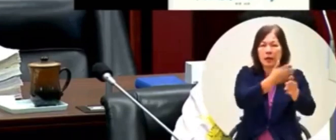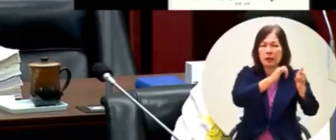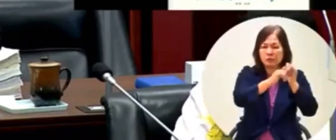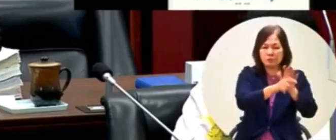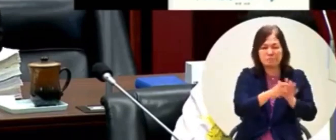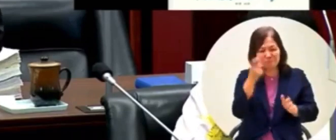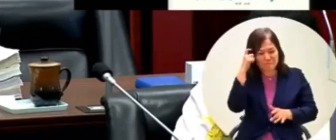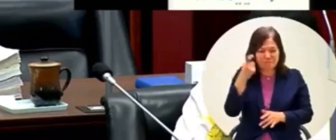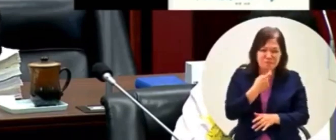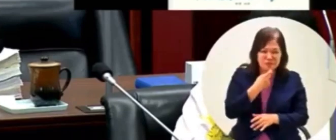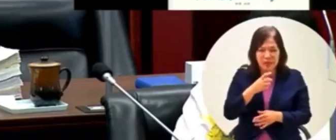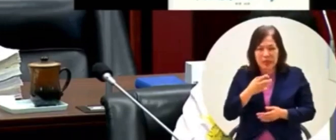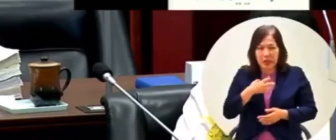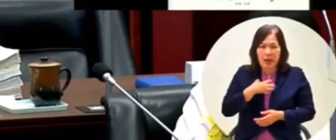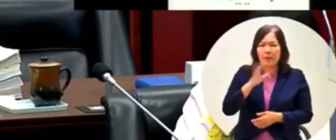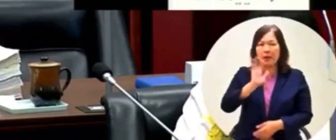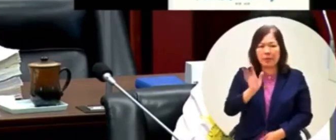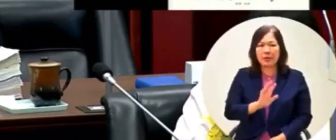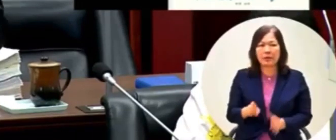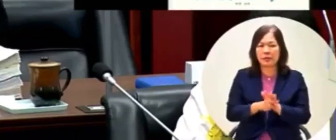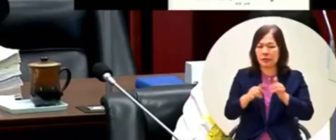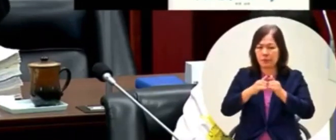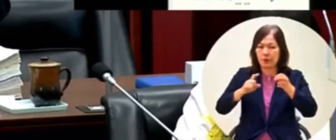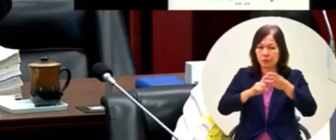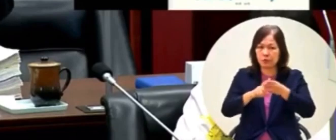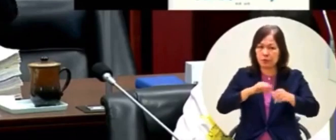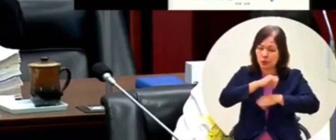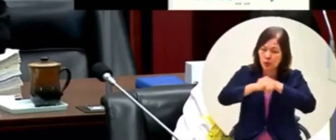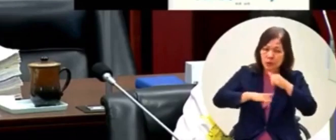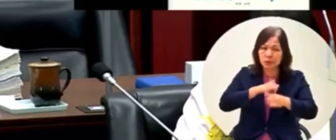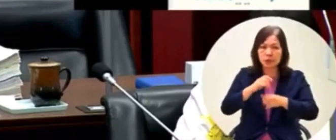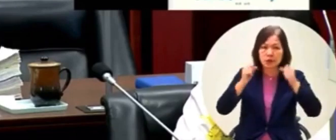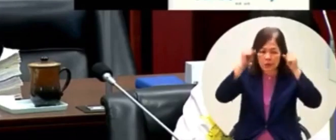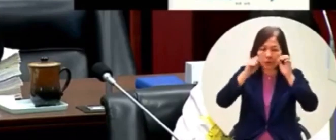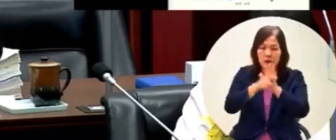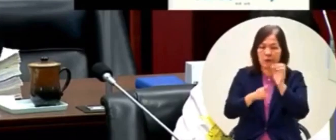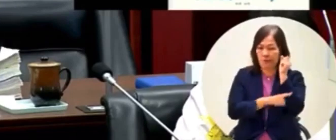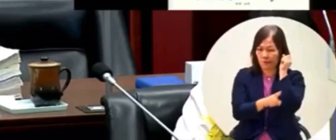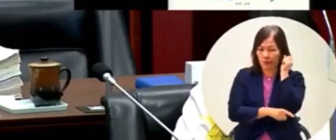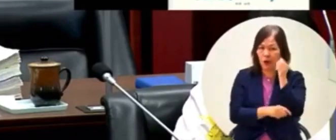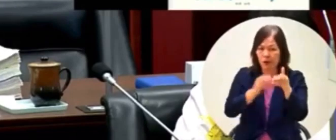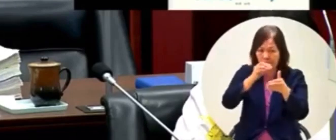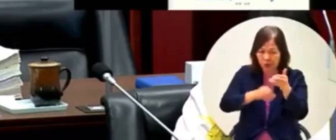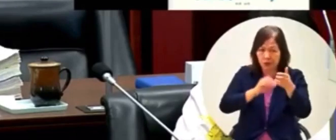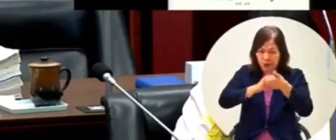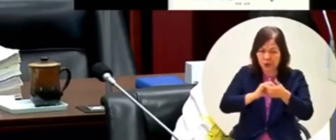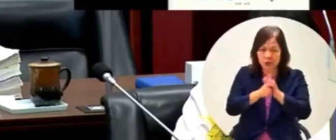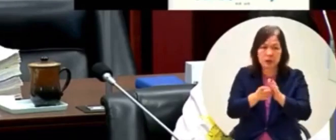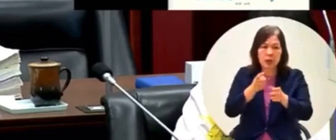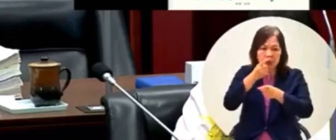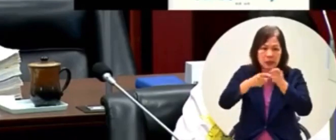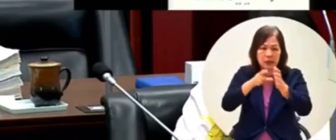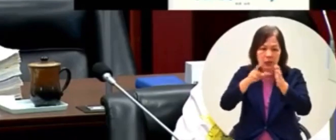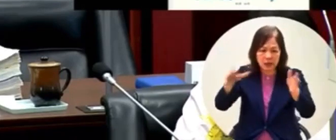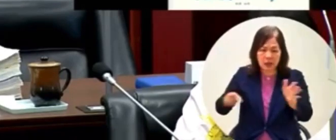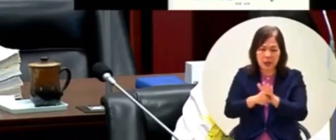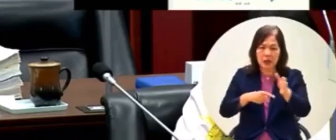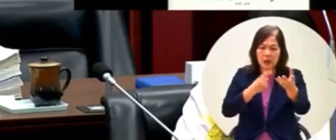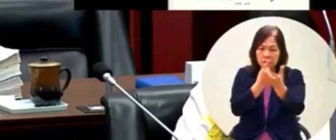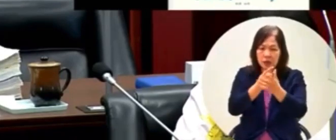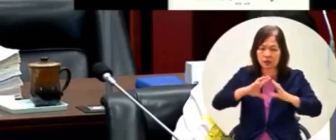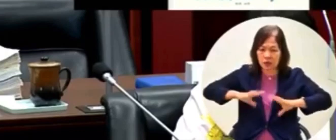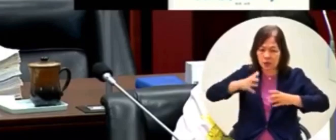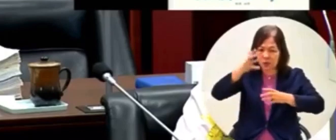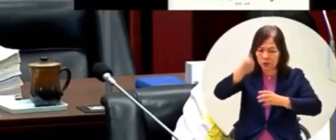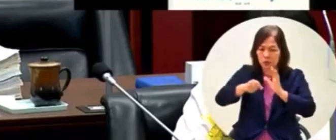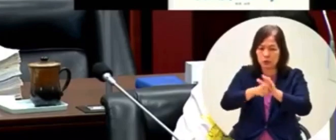有害怕這是一場民主運動法律沒有規定你一年內不能去參選總統法律有規定